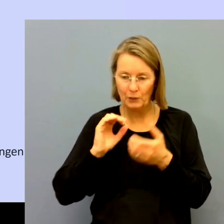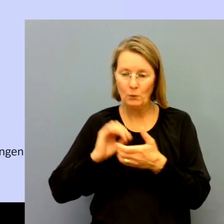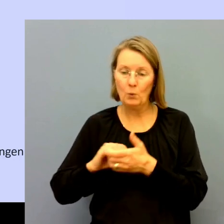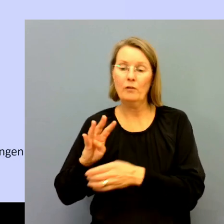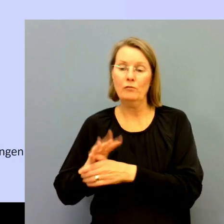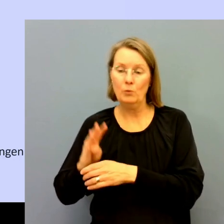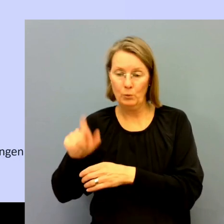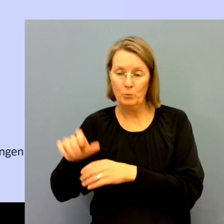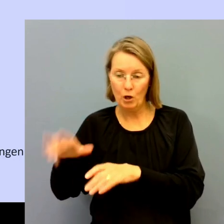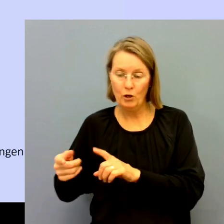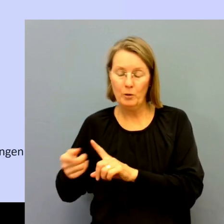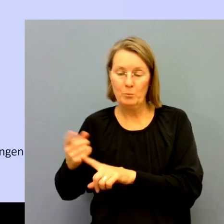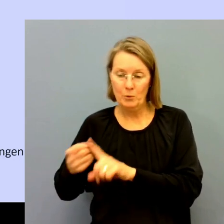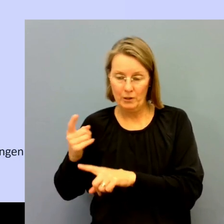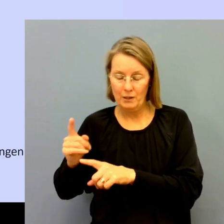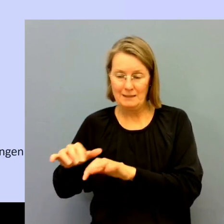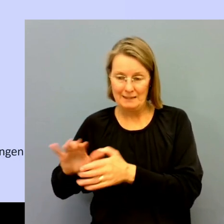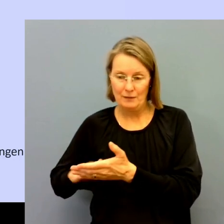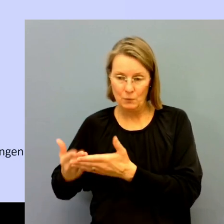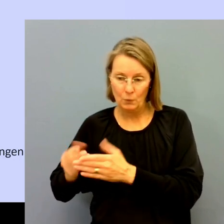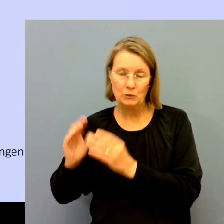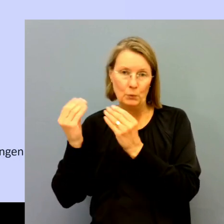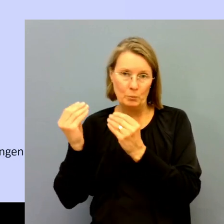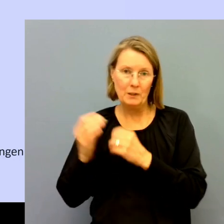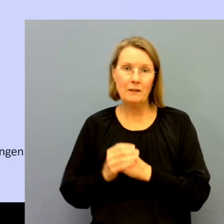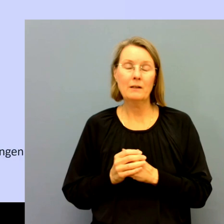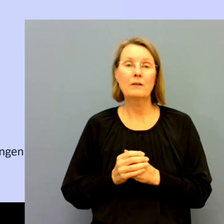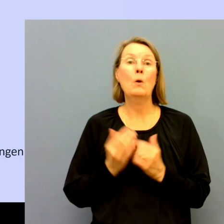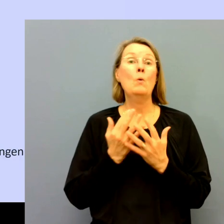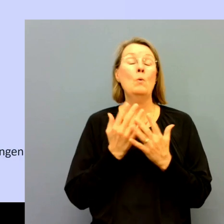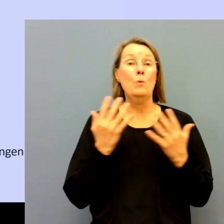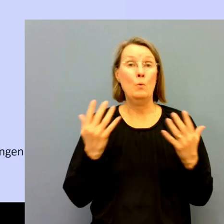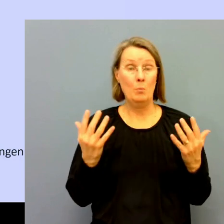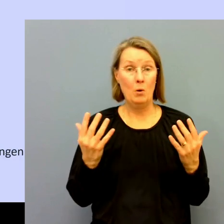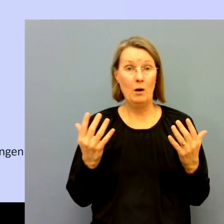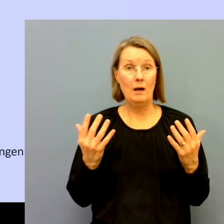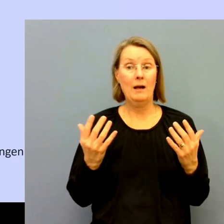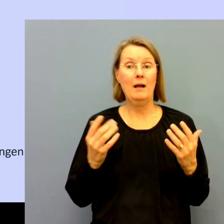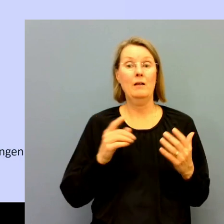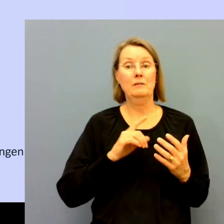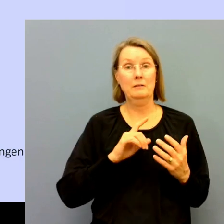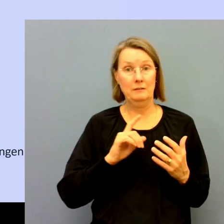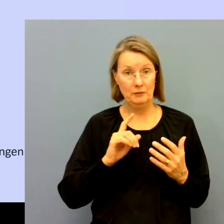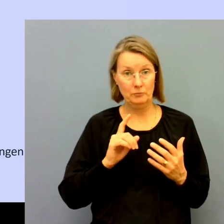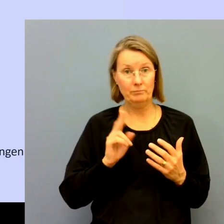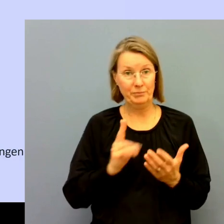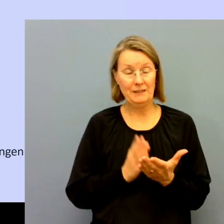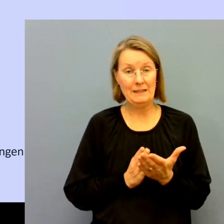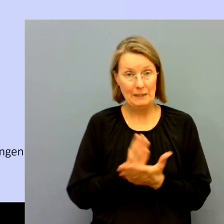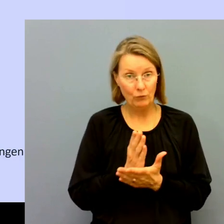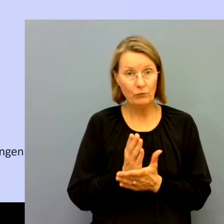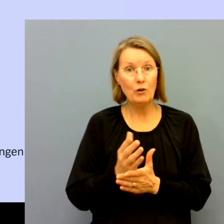skrivtolksutbildning. Och genomströmningen, alltså hur stor andel som sedan slutför sin utbildning av de som har börjat,